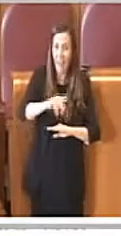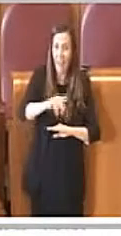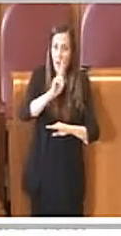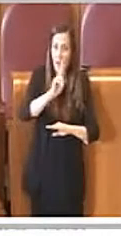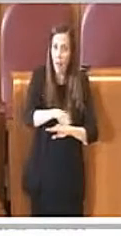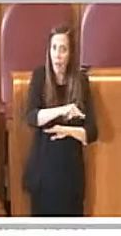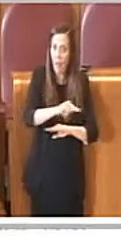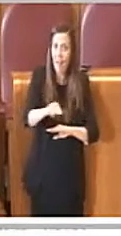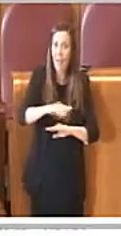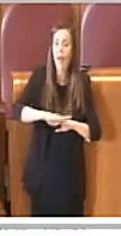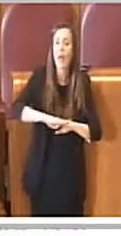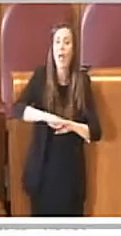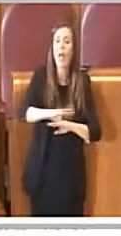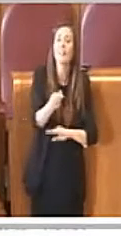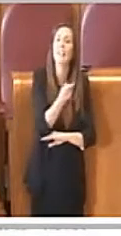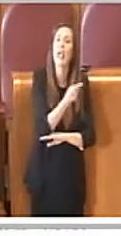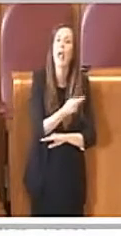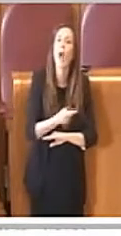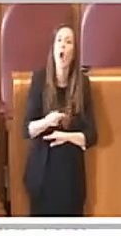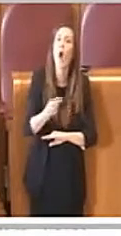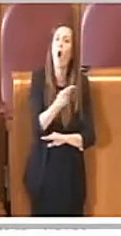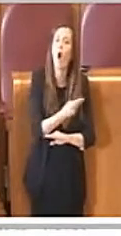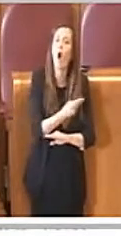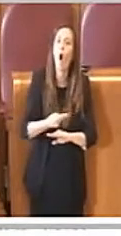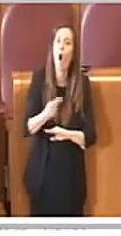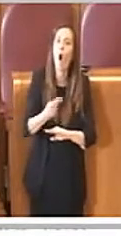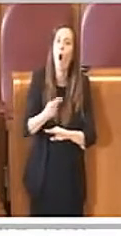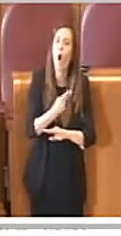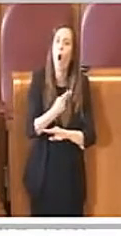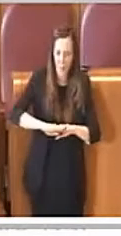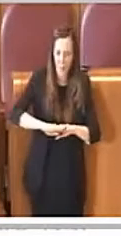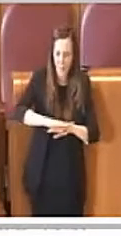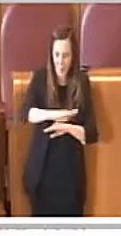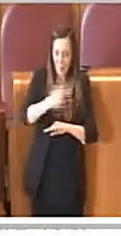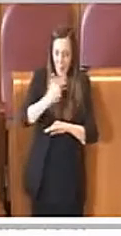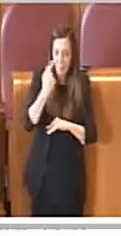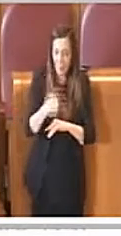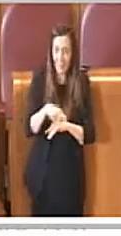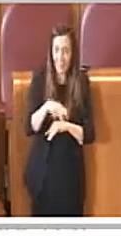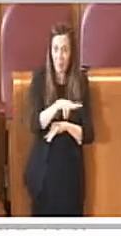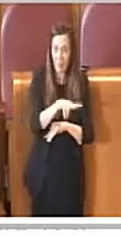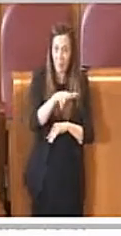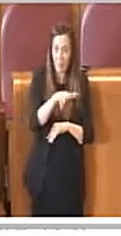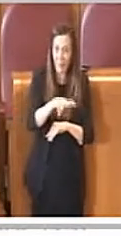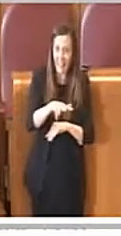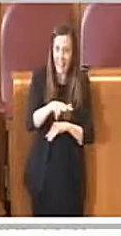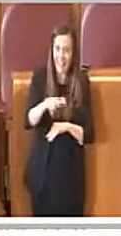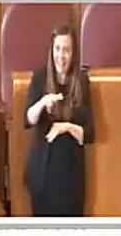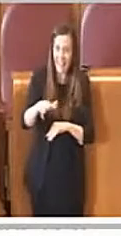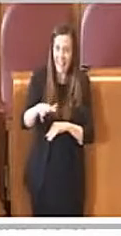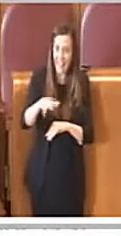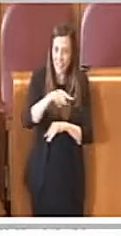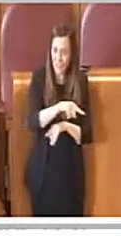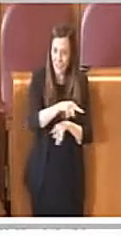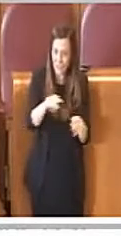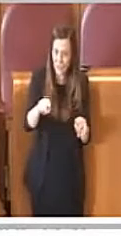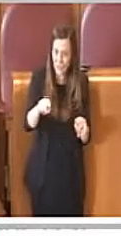decoro e non di degrado per mettere pochi parcheggi dove poi risiedono